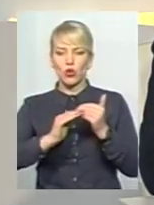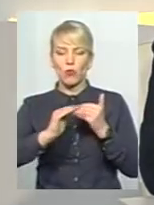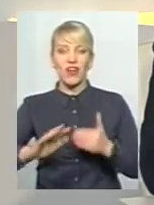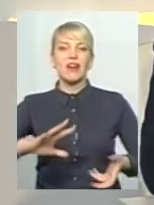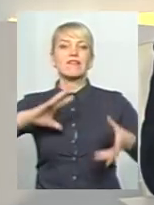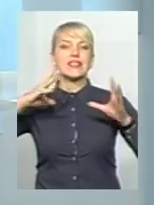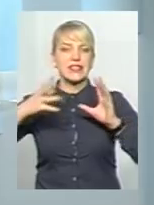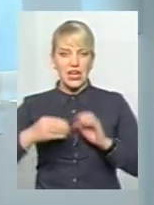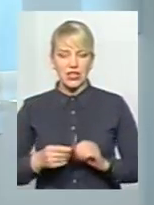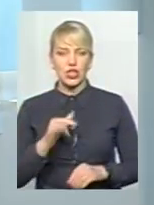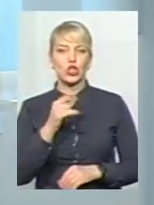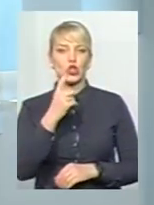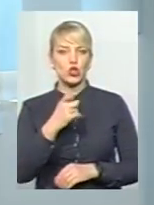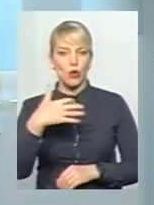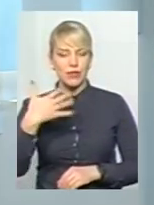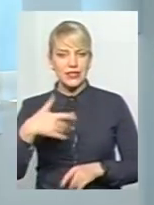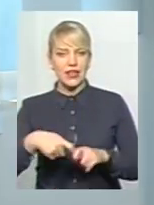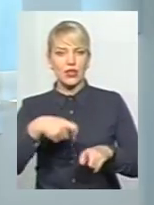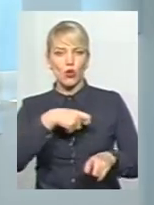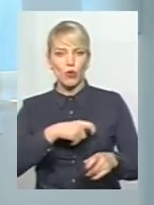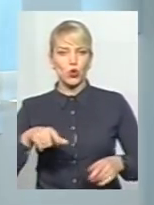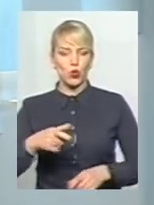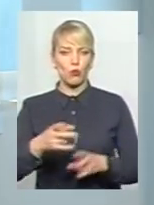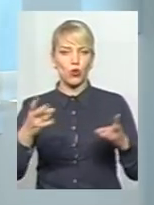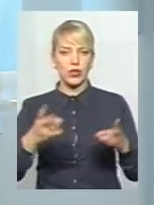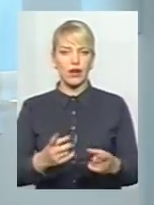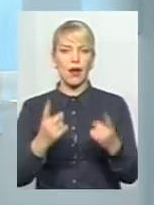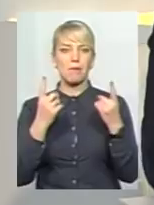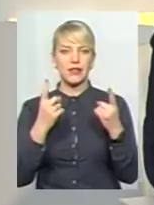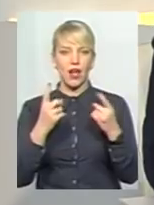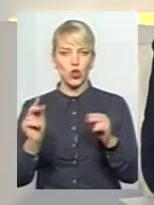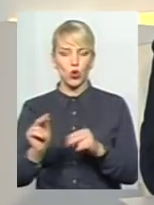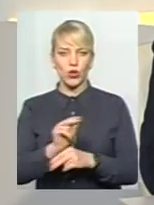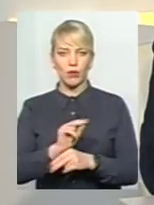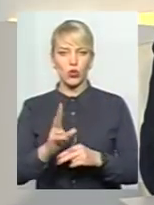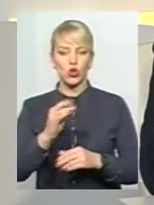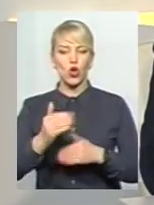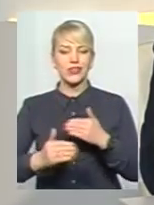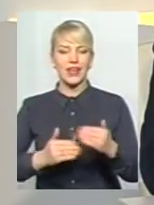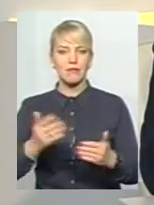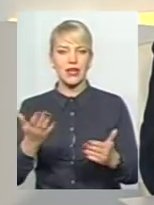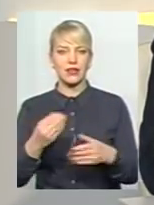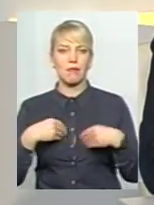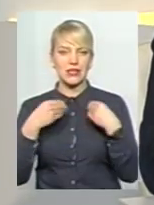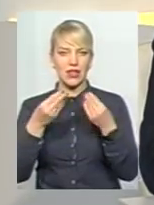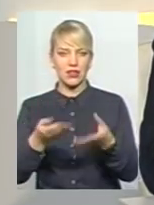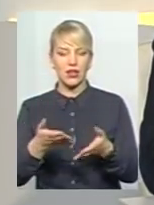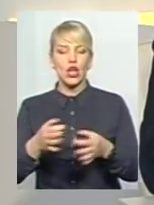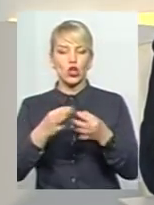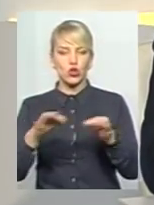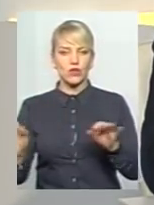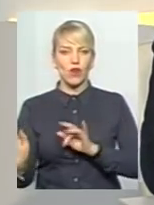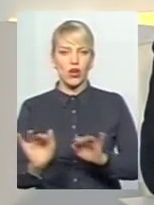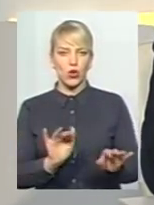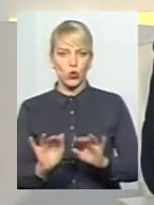І 150 приблизно кілометрів доріг потребують капітального ремонту. Ну, але темп, який ми задали, в принципі, дозволяє рухатись більш-менш